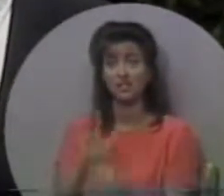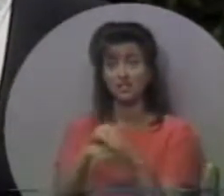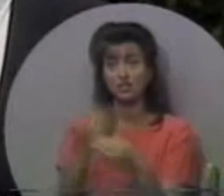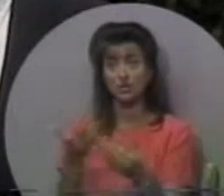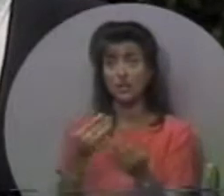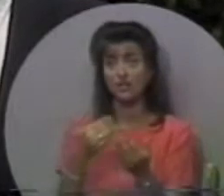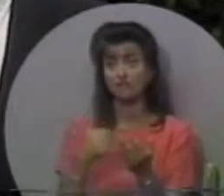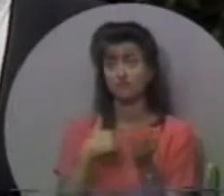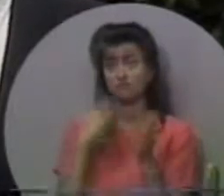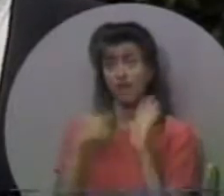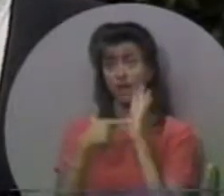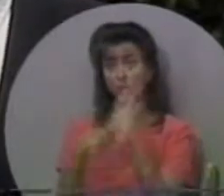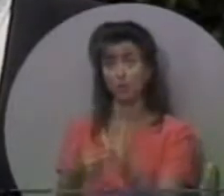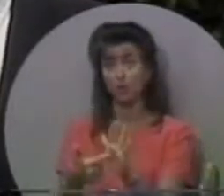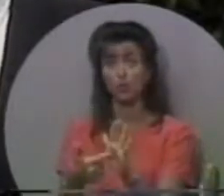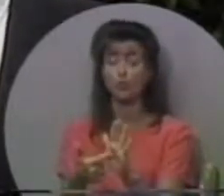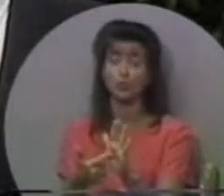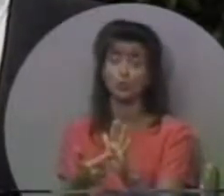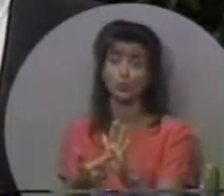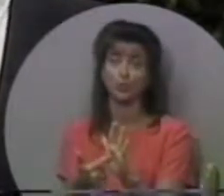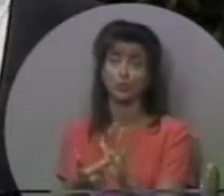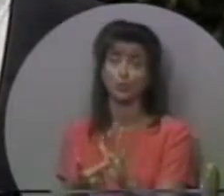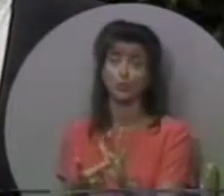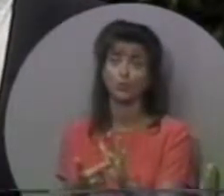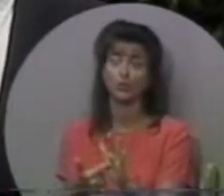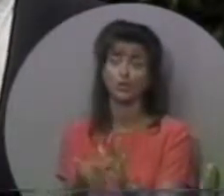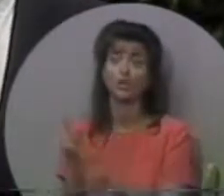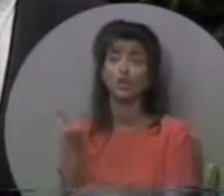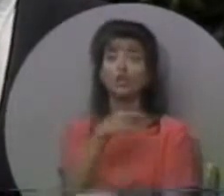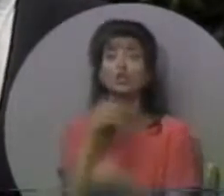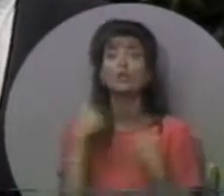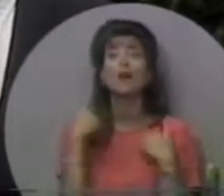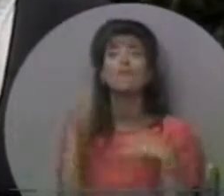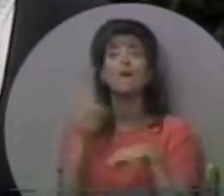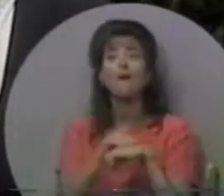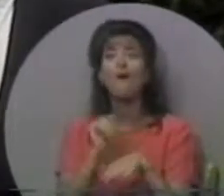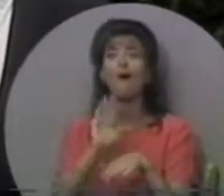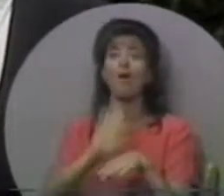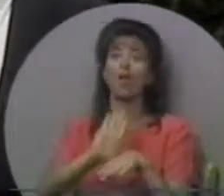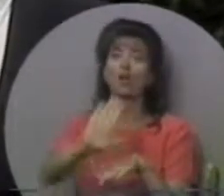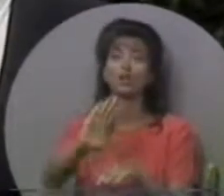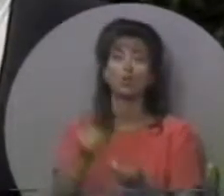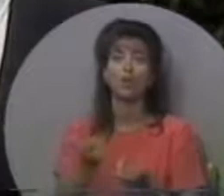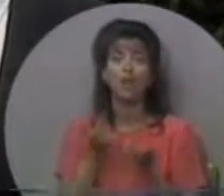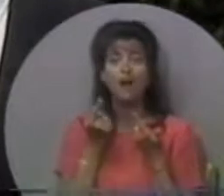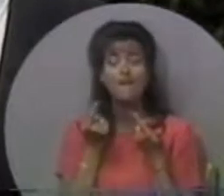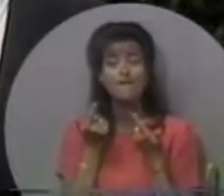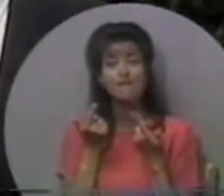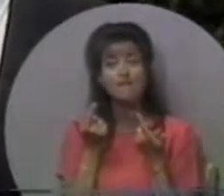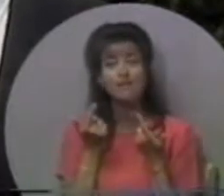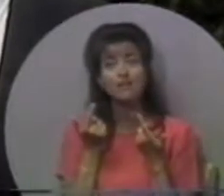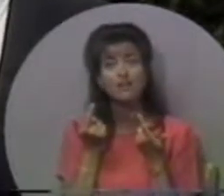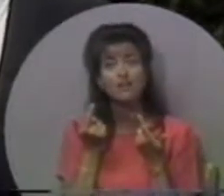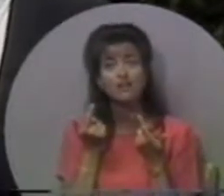покажу вам сьогодні, що ви маєте поклик на ваше життя.